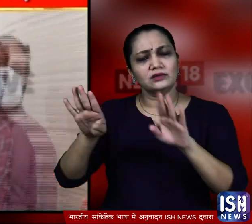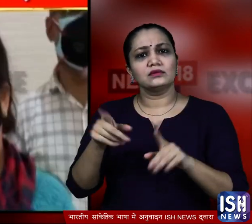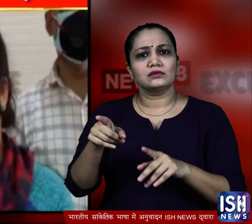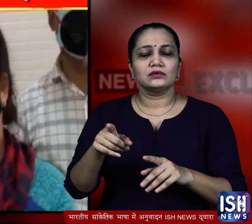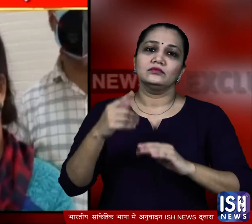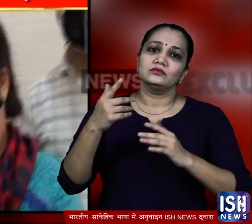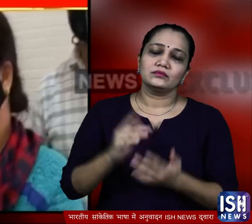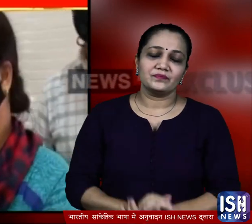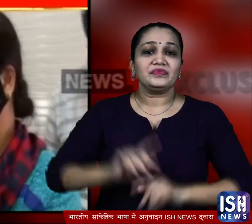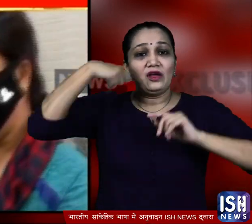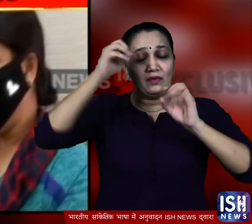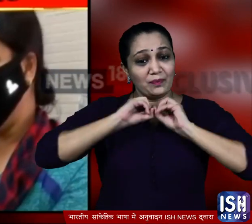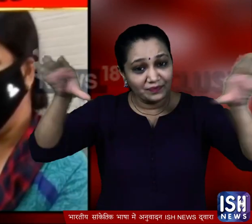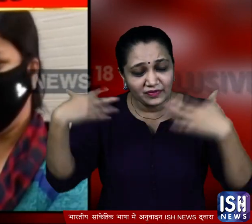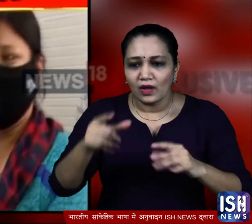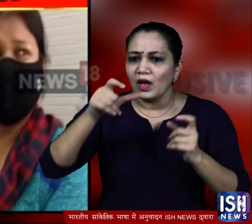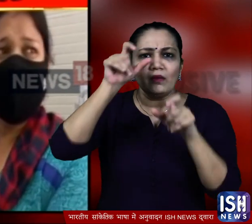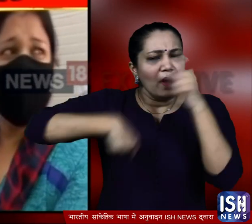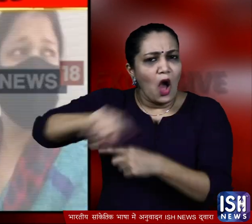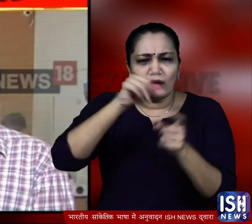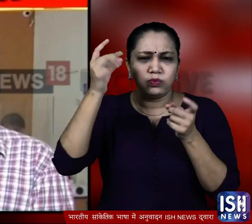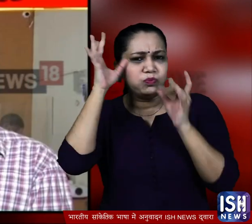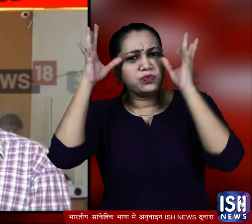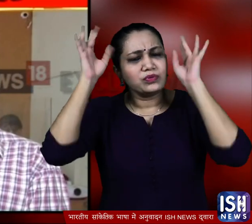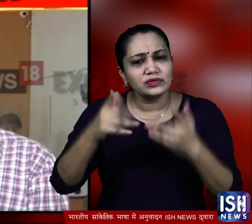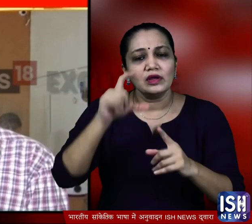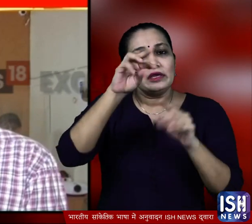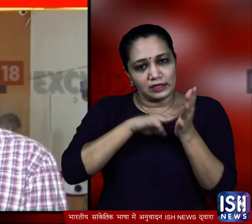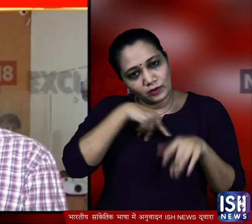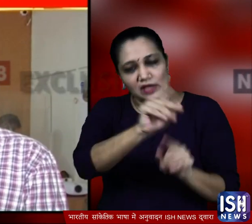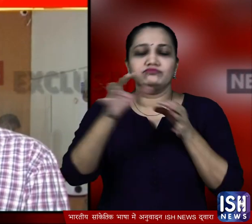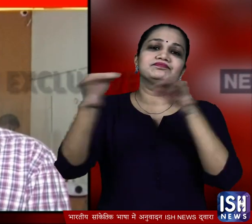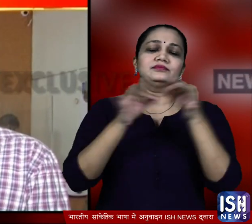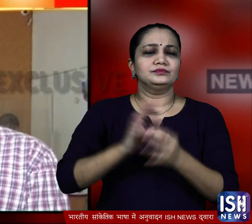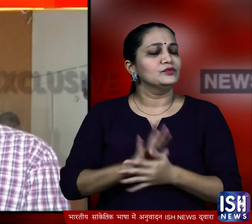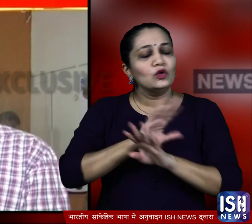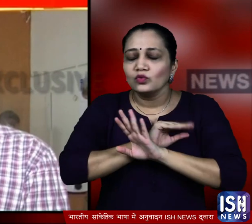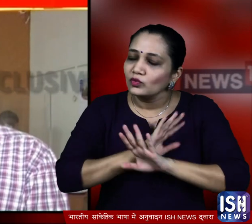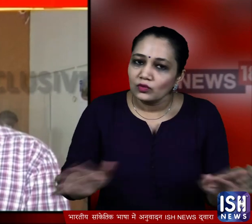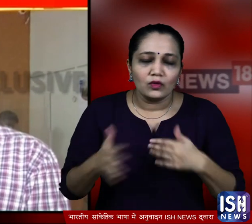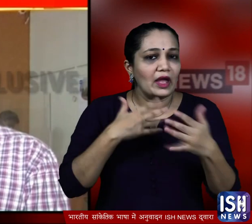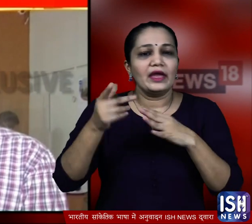रहे इस वीडियो के वाइरल होते ही प्रशासन में हरकंप मच गया और CMO खुद इस पर सफाई देने सामने आए